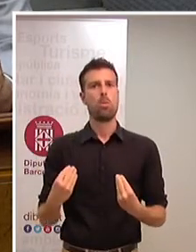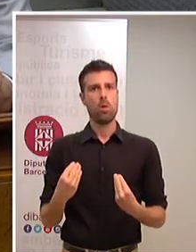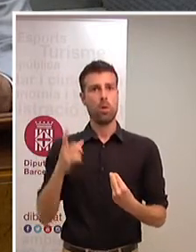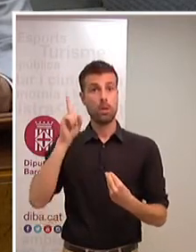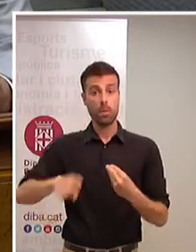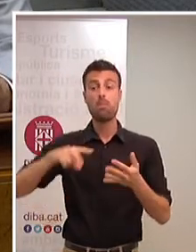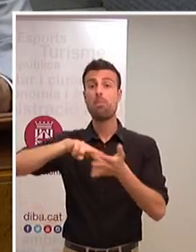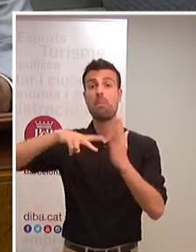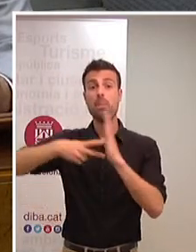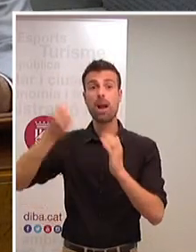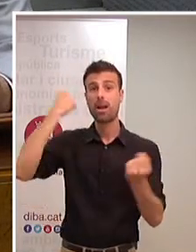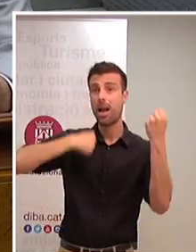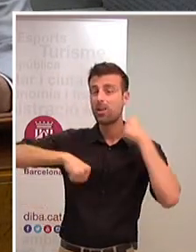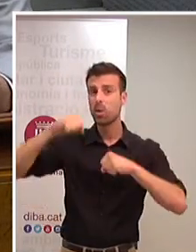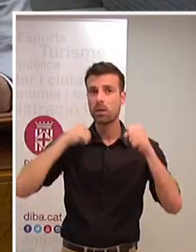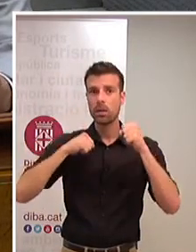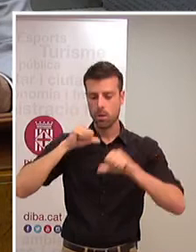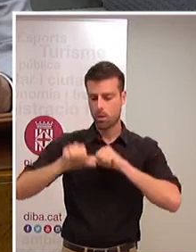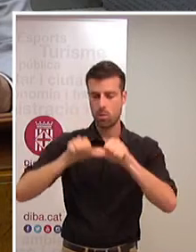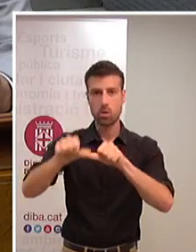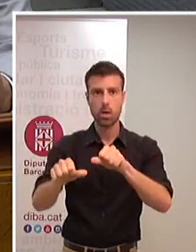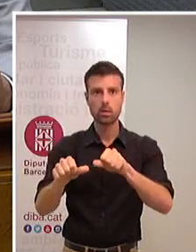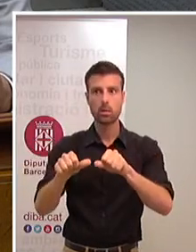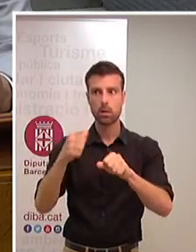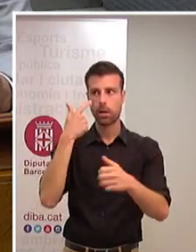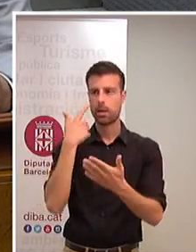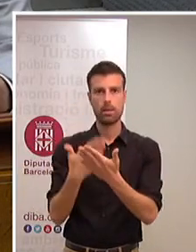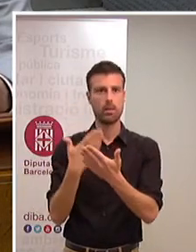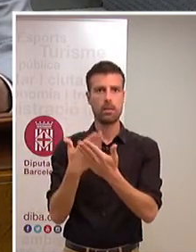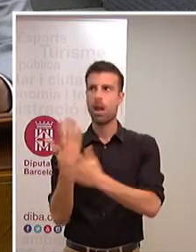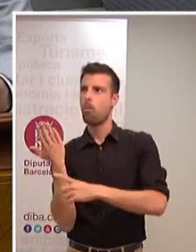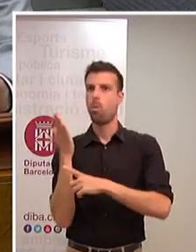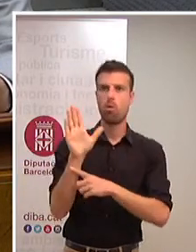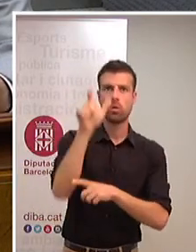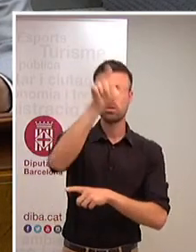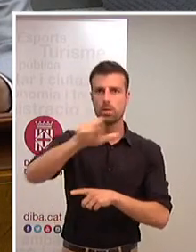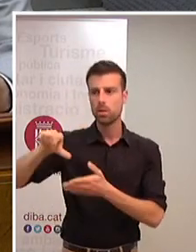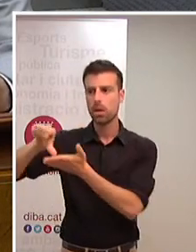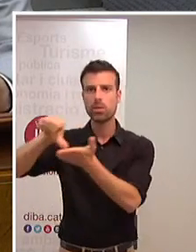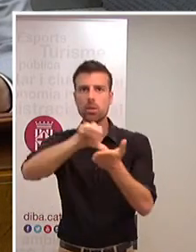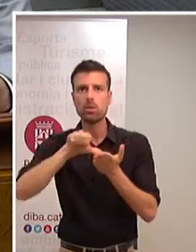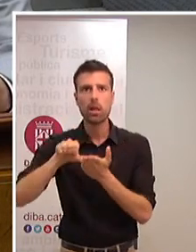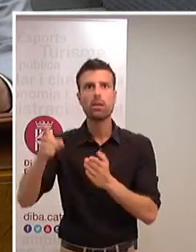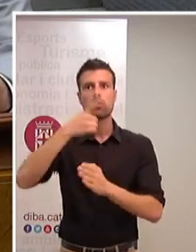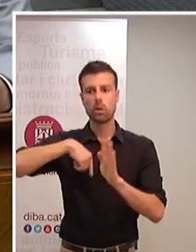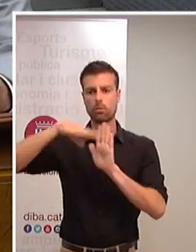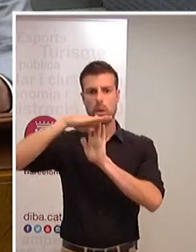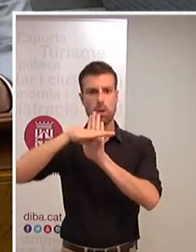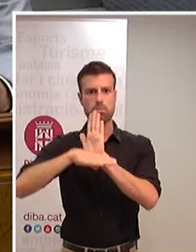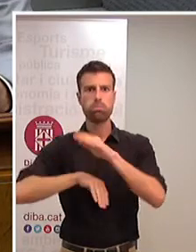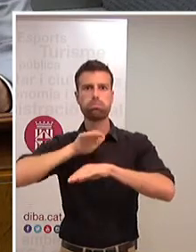'aquest pla d'actuació que ens ha portat a mostrar davant de la població que estem complint els objectius que ens van marcar,